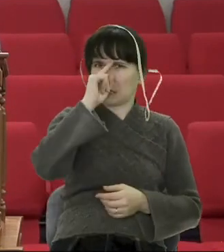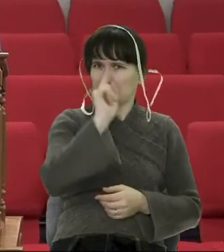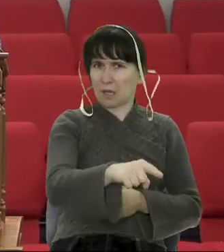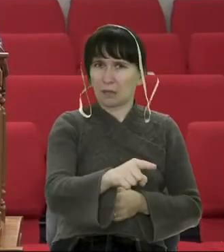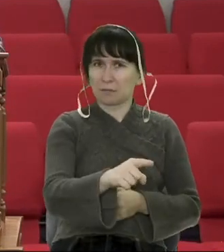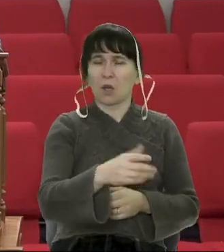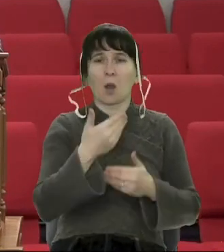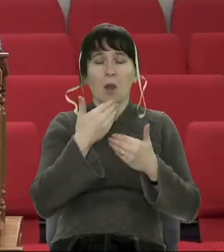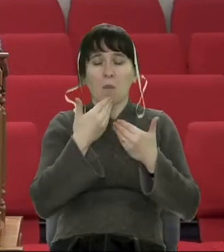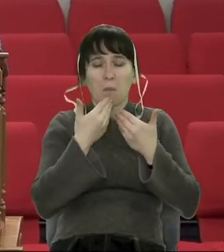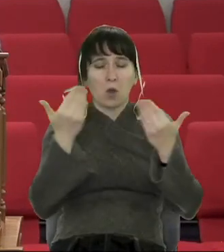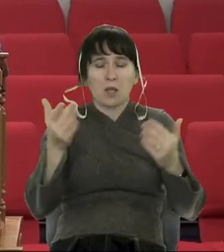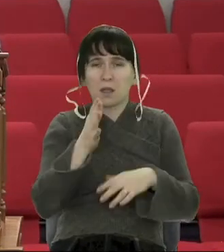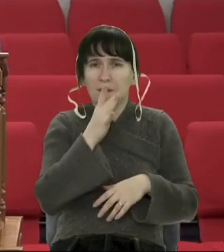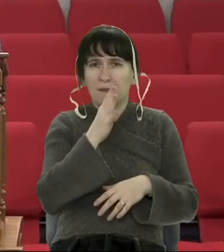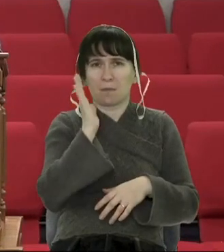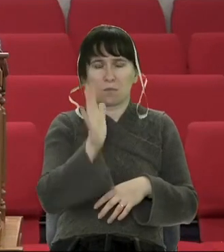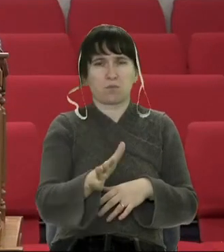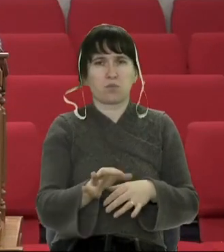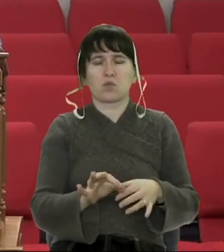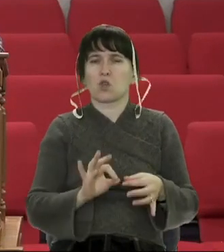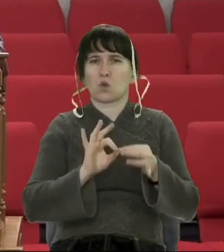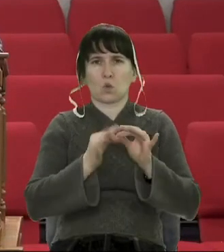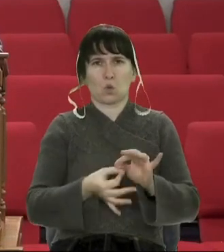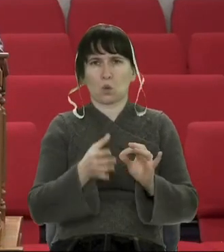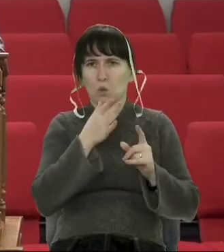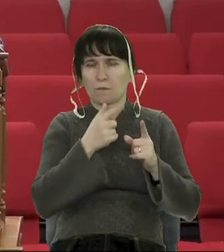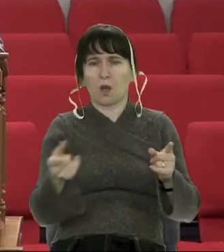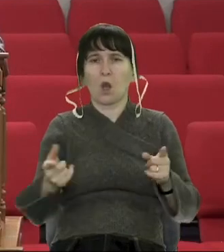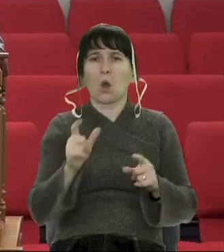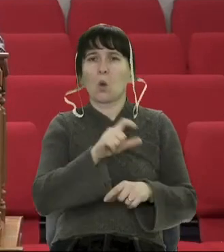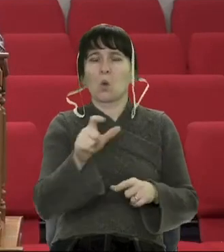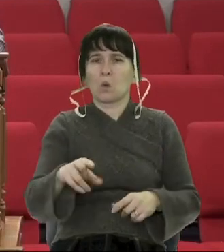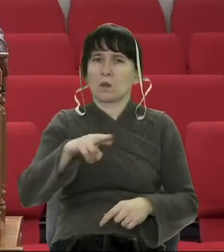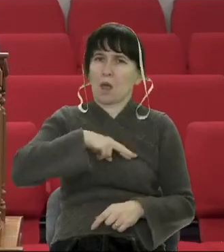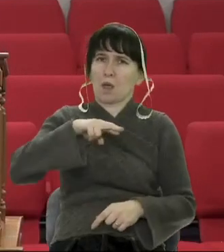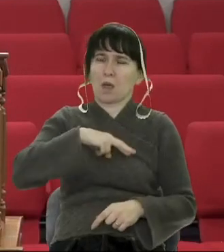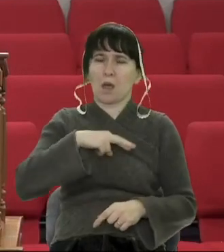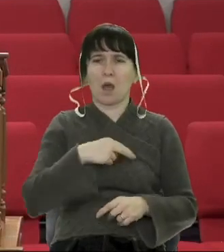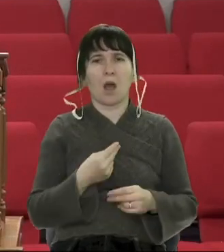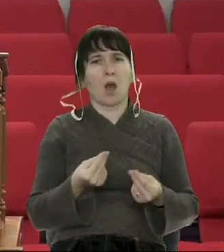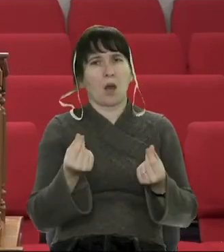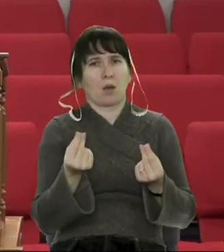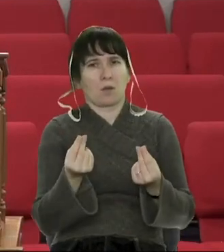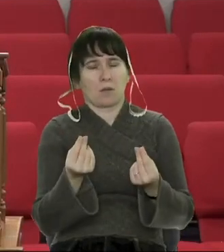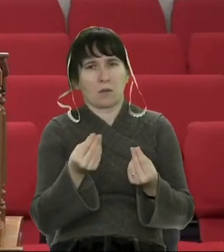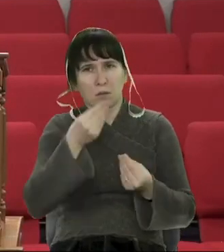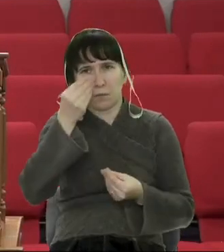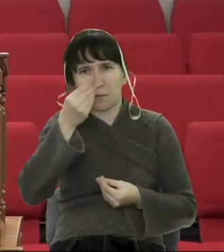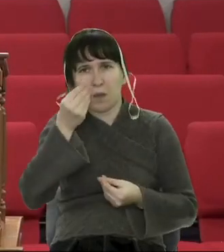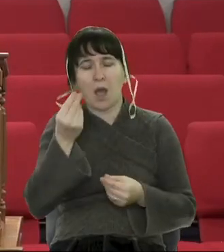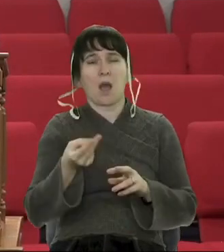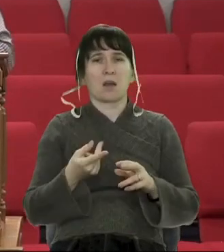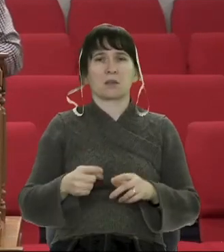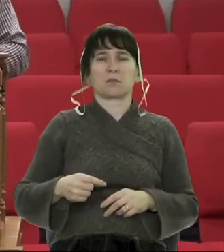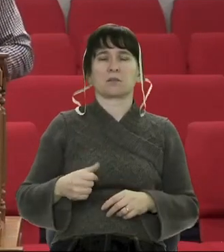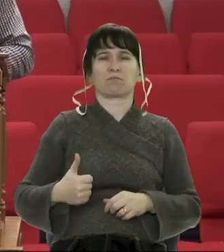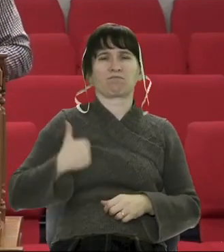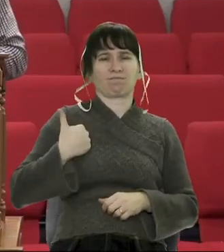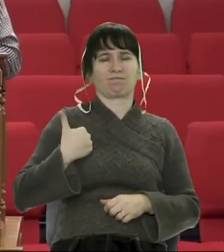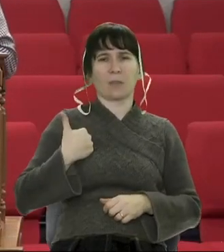часи. Бо люди будуть самолюбні, грошолюбні, чванливі, горді,